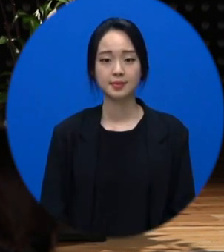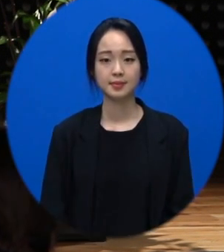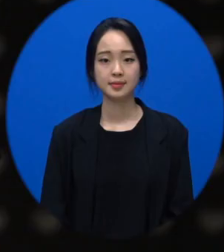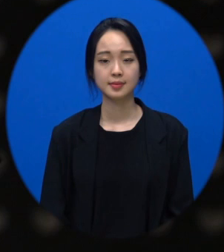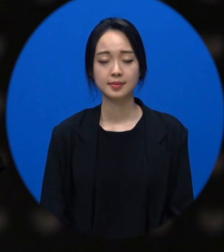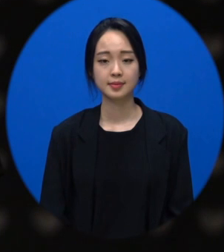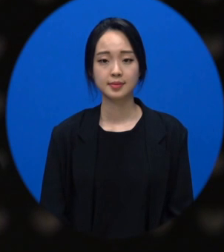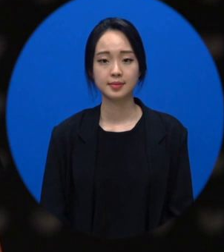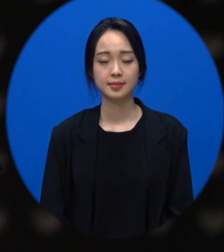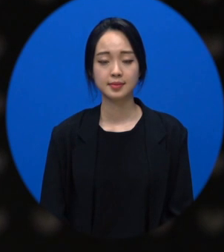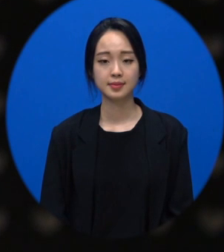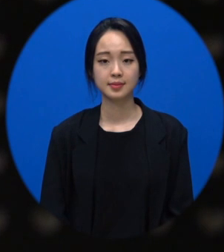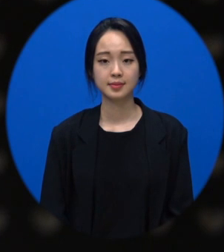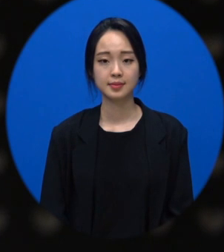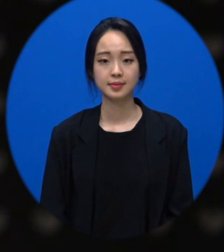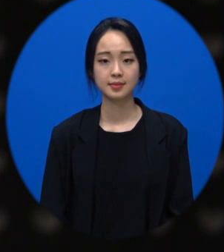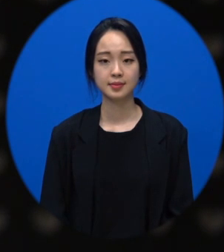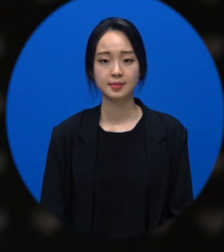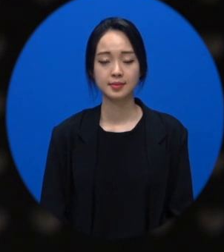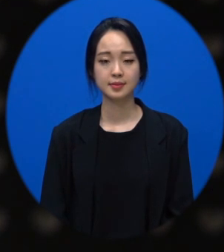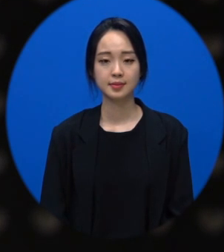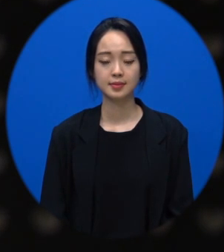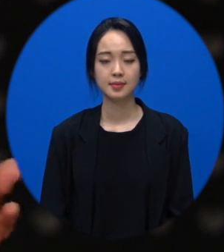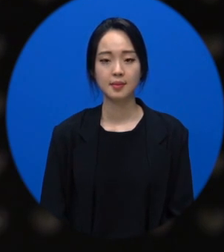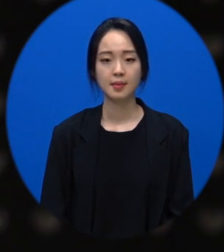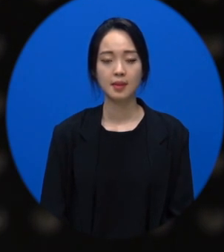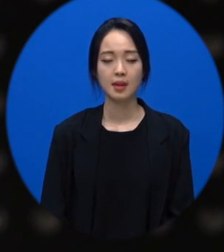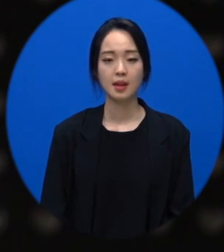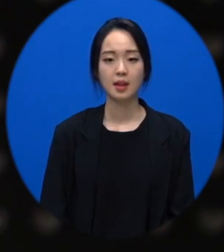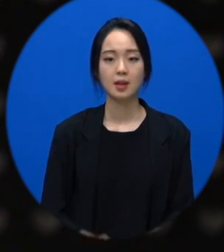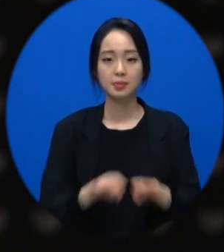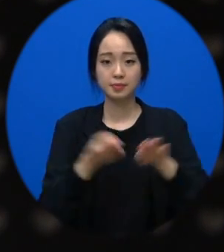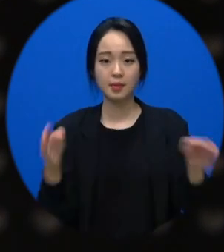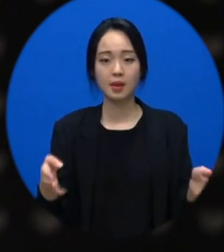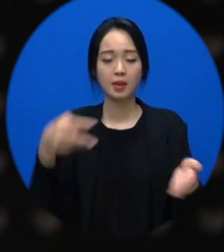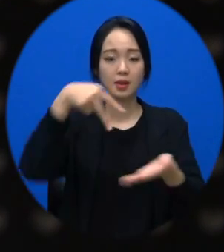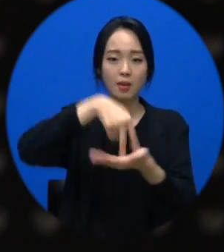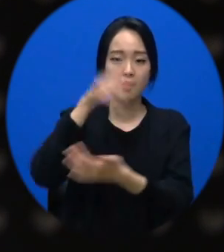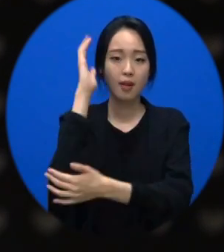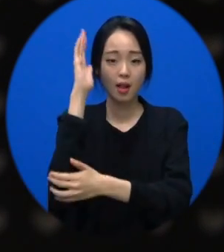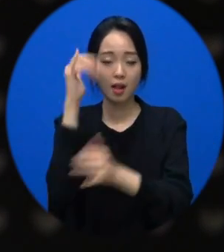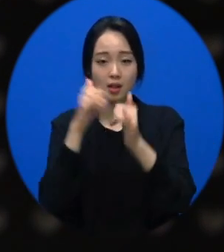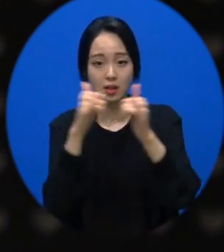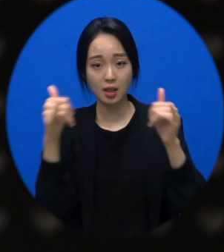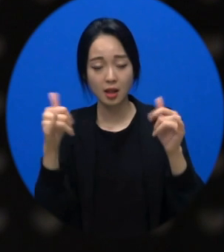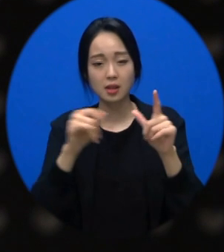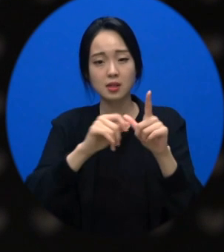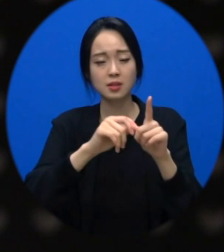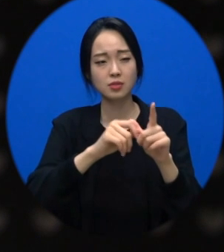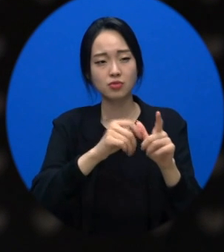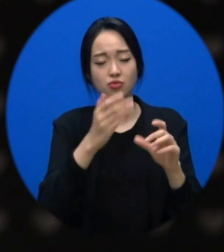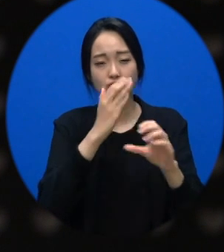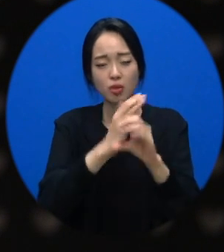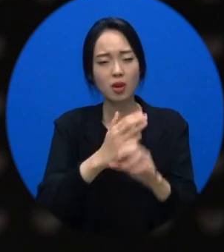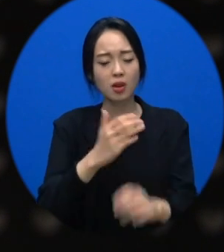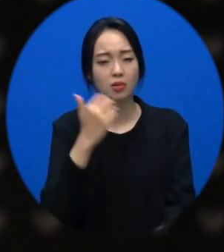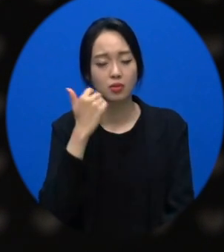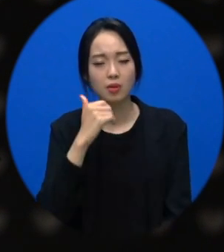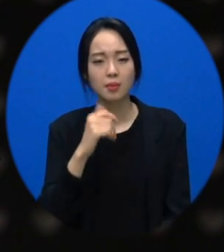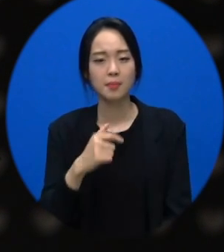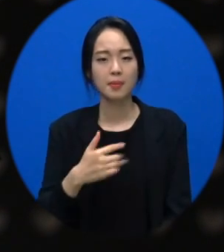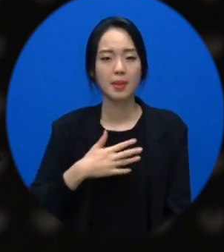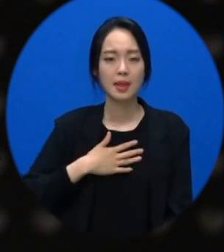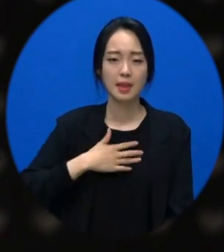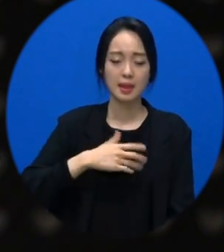강연하시는 분들 중에 이러시는 분들 많아요. 나는 이렇게 살아왔고 이런 어려움을 겪었는데 이렇게 성공했어.